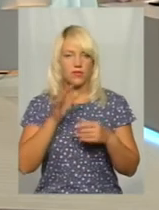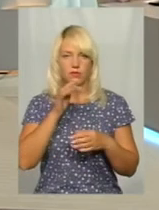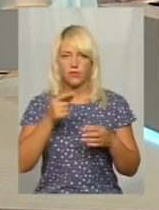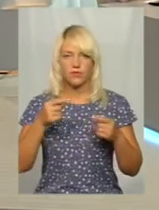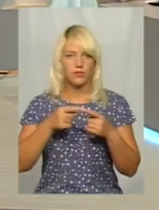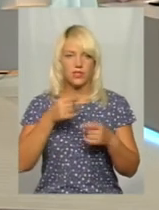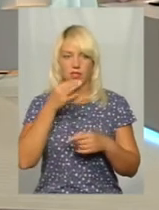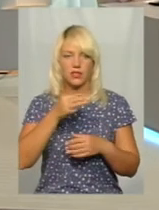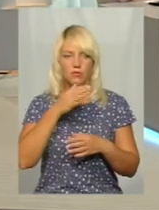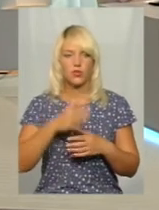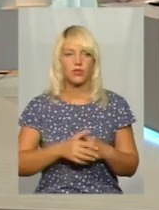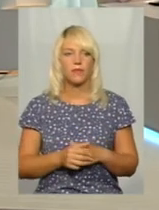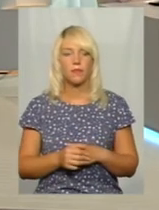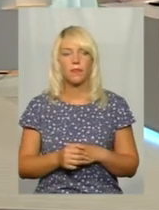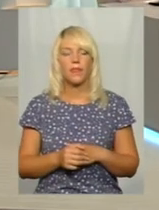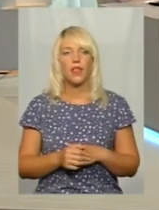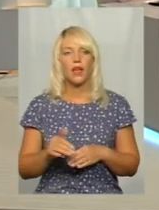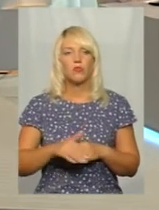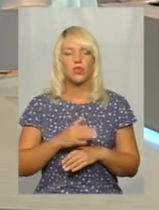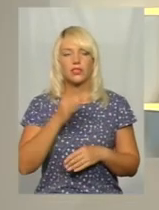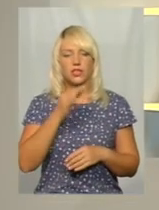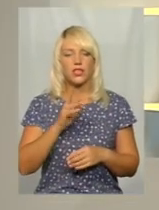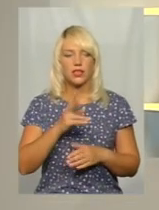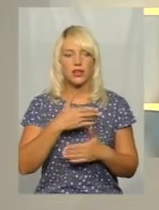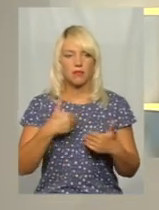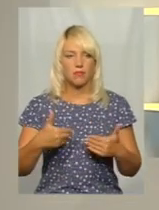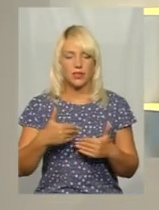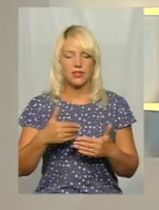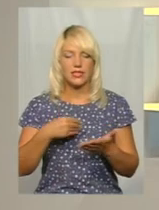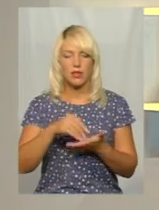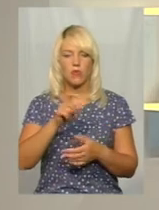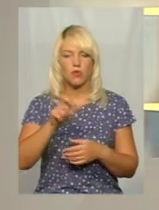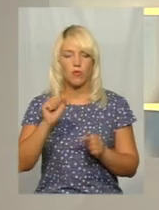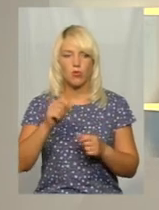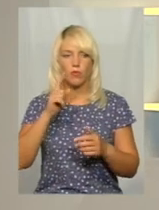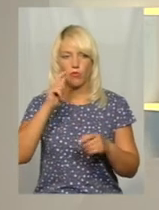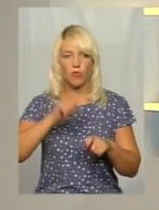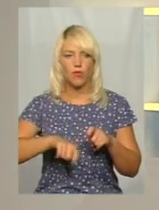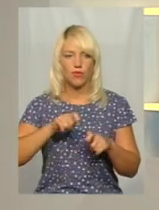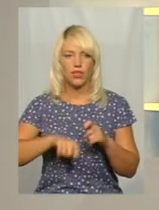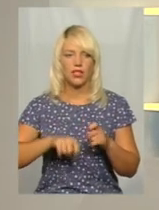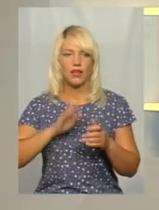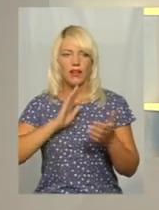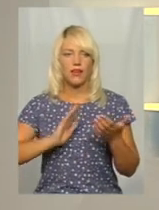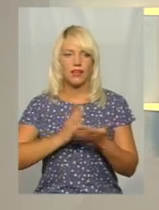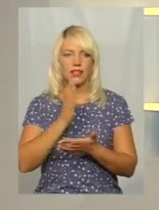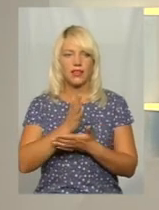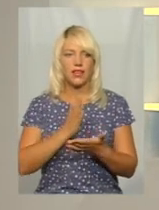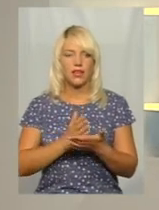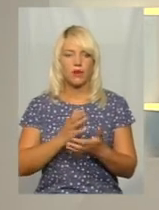можете. А скажі, будь ласка, як ми, споживачі, можемо перевірити якість хлібобулочних виробів?